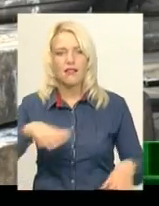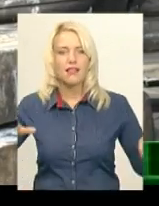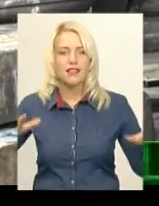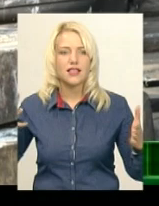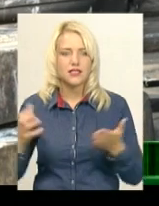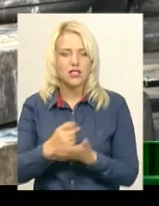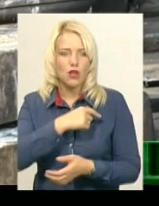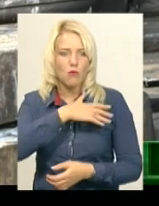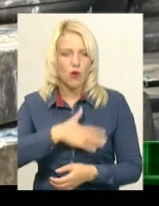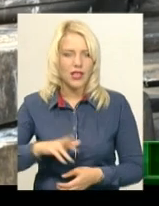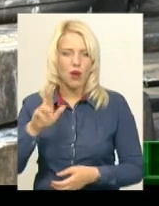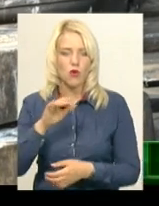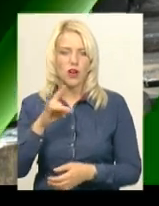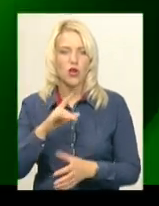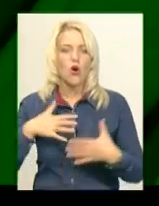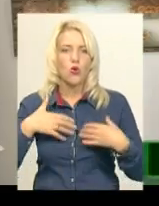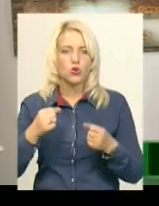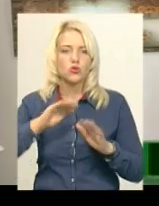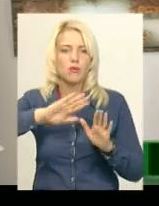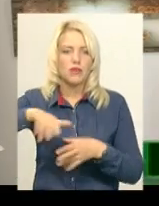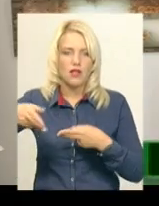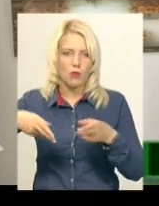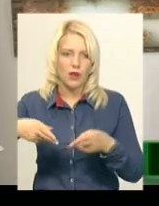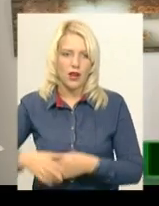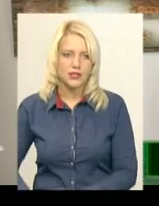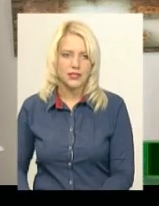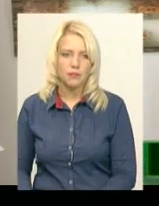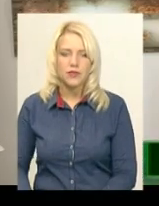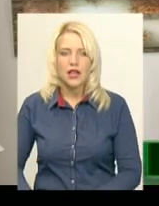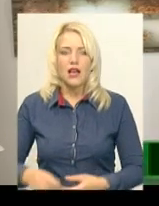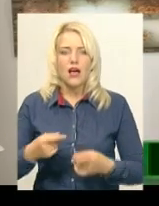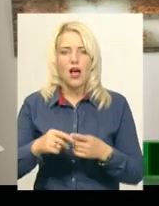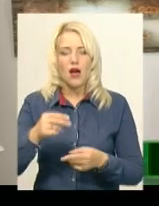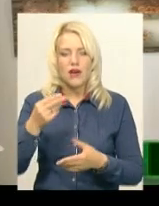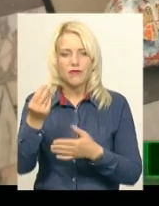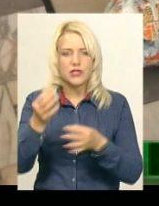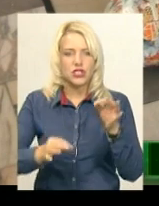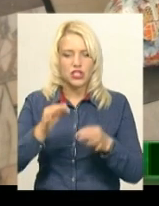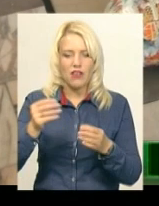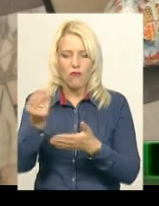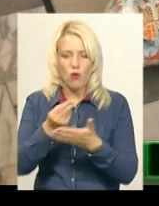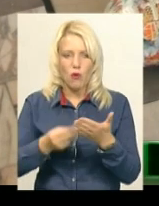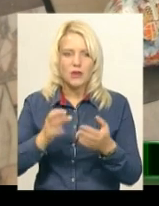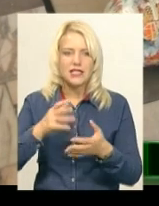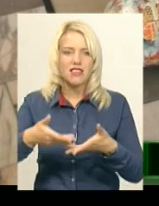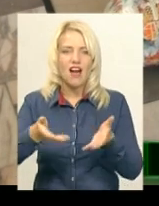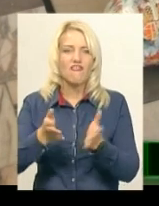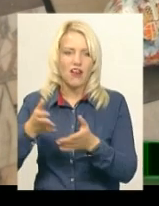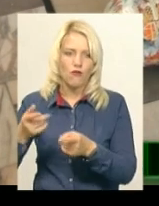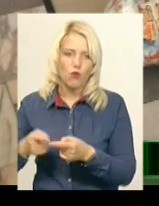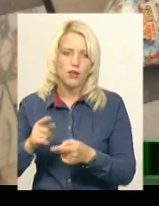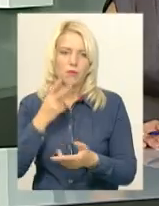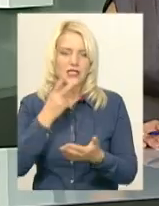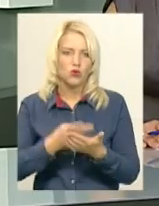Ярмолинецькому районі, одужують після операції. Порцеляну в експресію і живописи на фарфурі презентували у Хмельницькому художньому музеї.